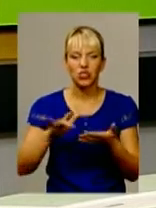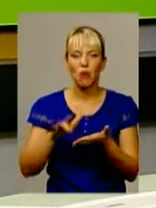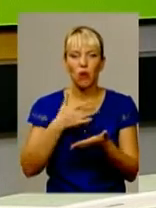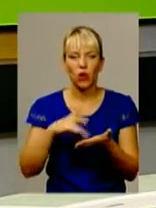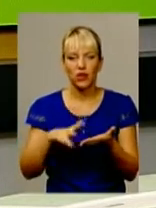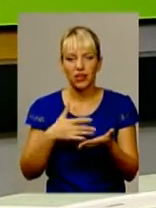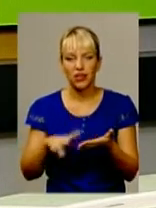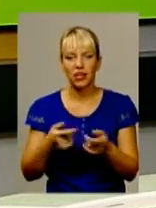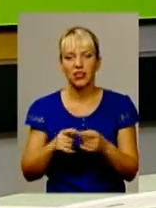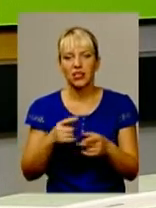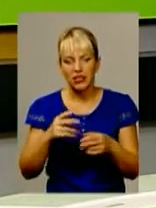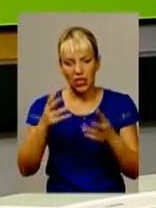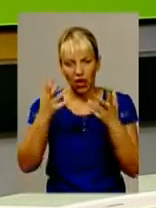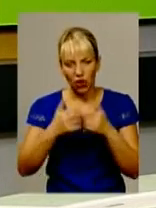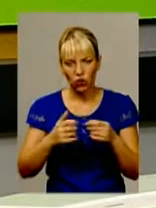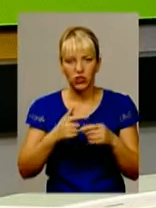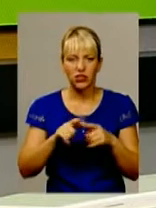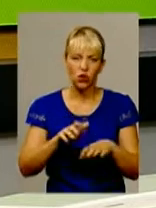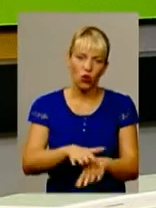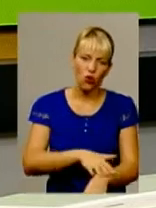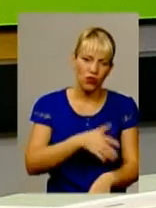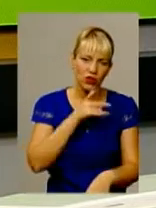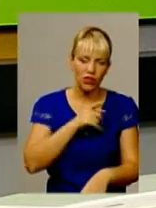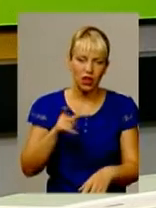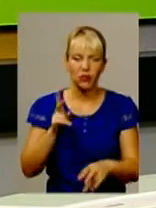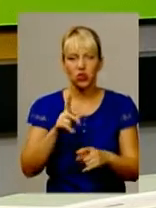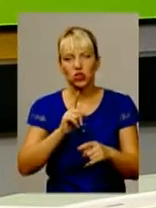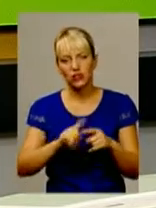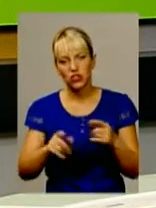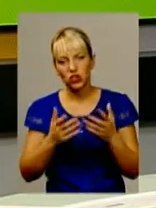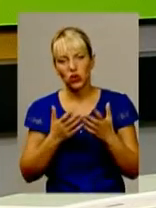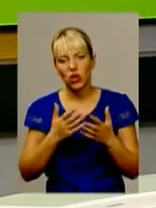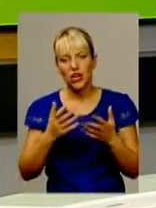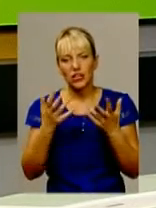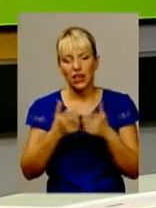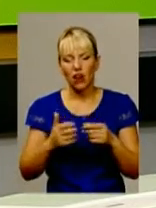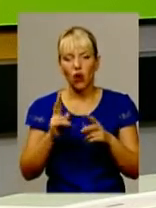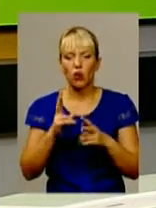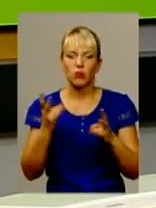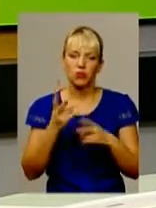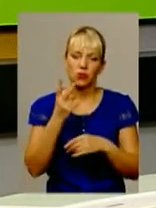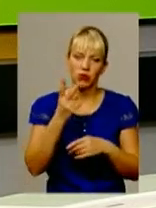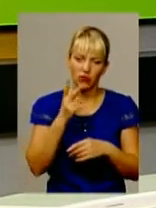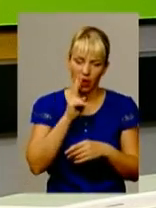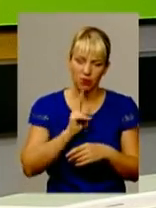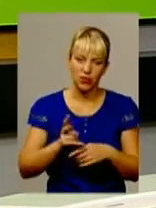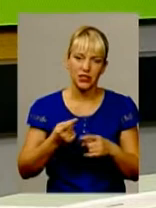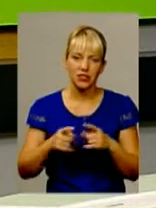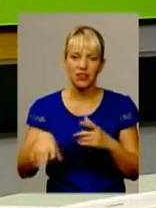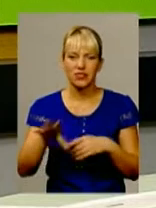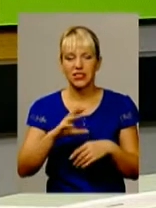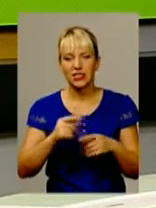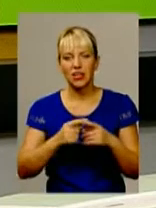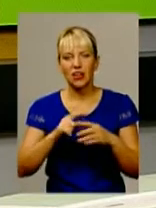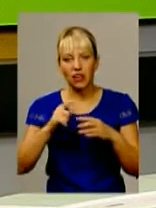тривалий термін, ну хто быстріше справляється, хто за місяць, можливо комусь два потрібні, але це все визначається за даною